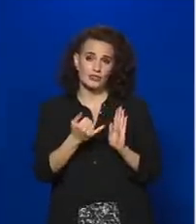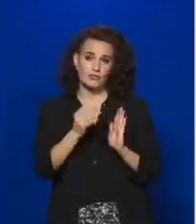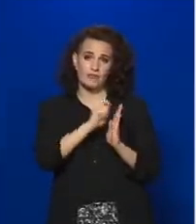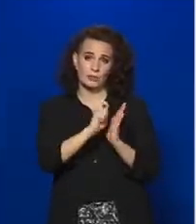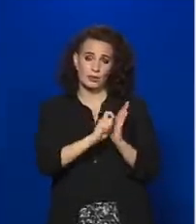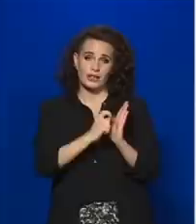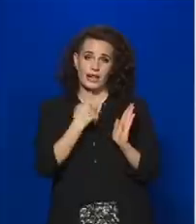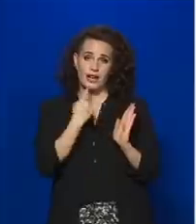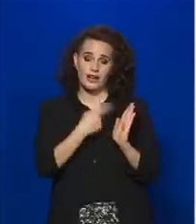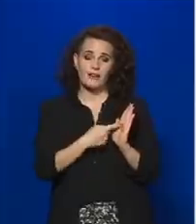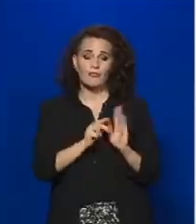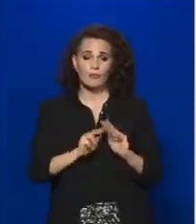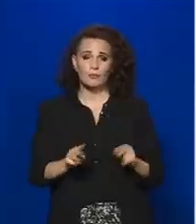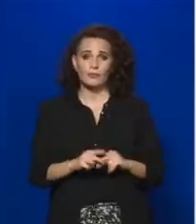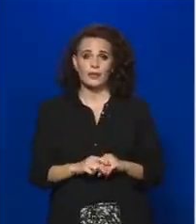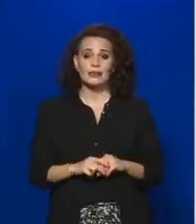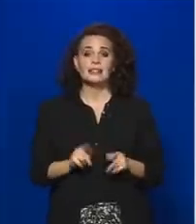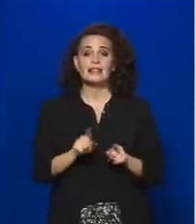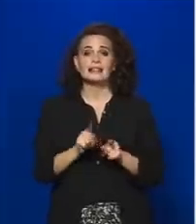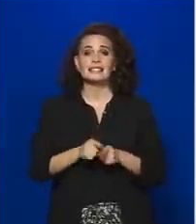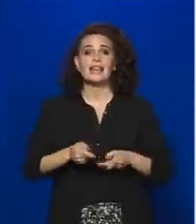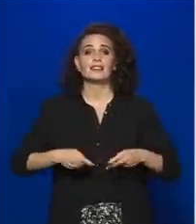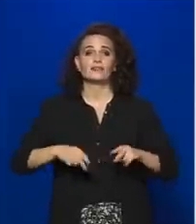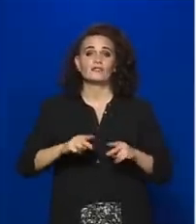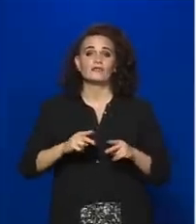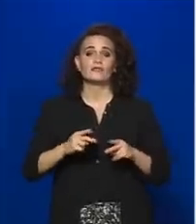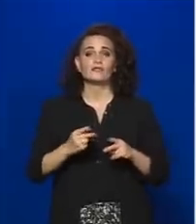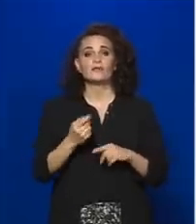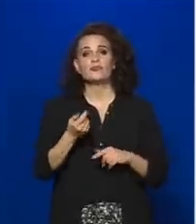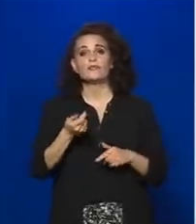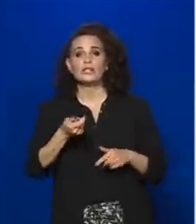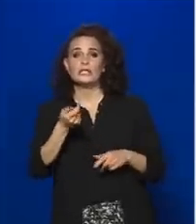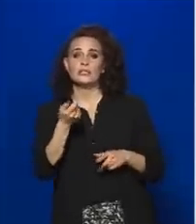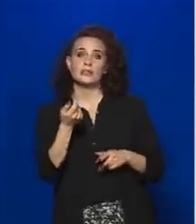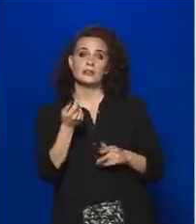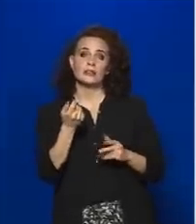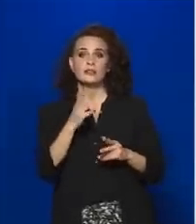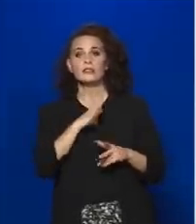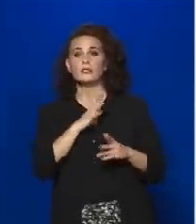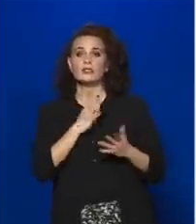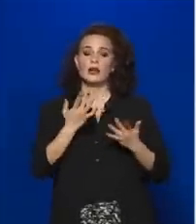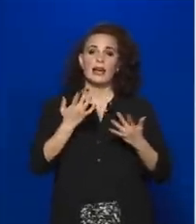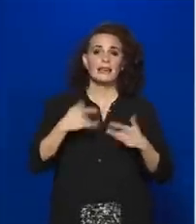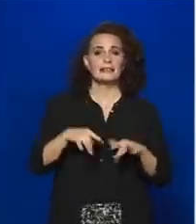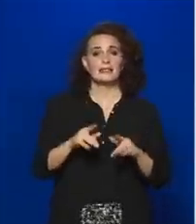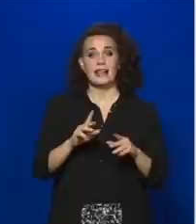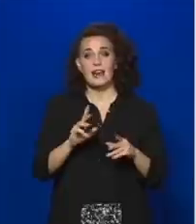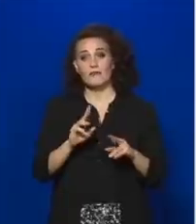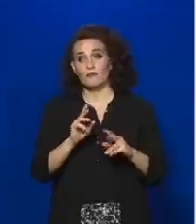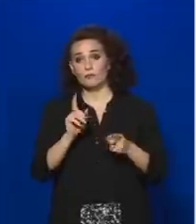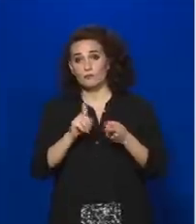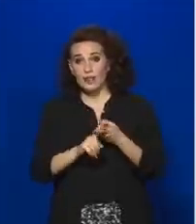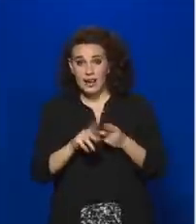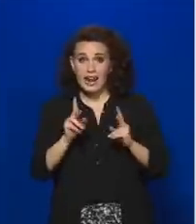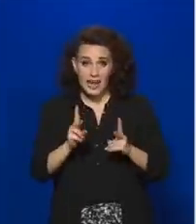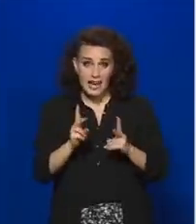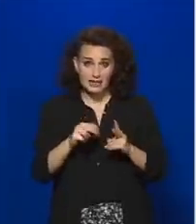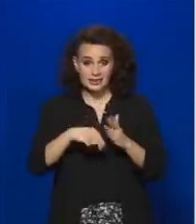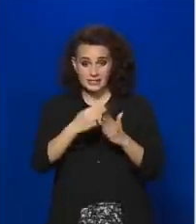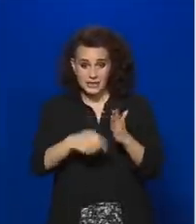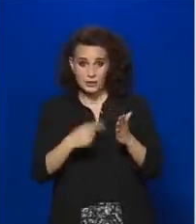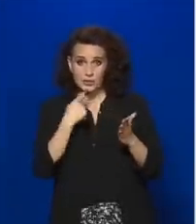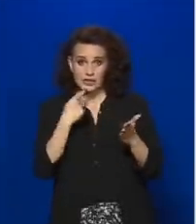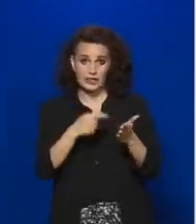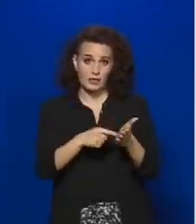tekintettel, Viszmajorra hivatkozással a bérlő és a bérbeadó köthet eltérő megállapodást a szerződésben